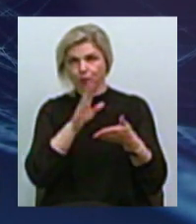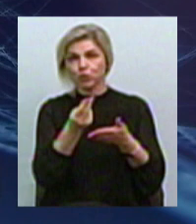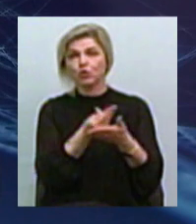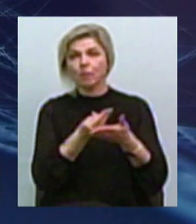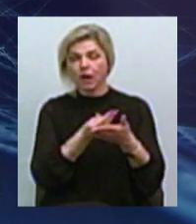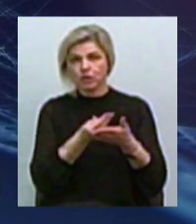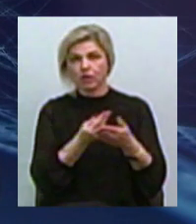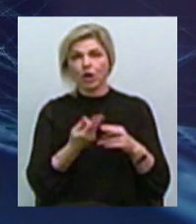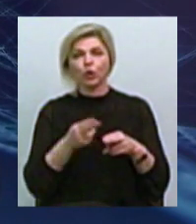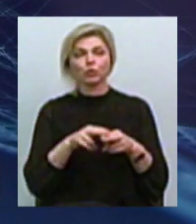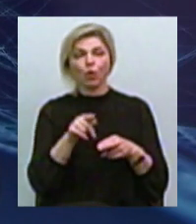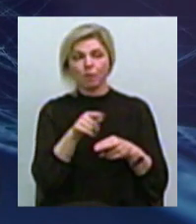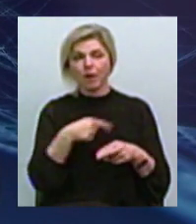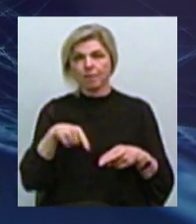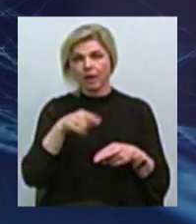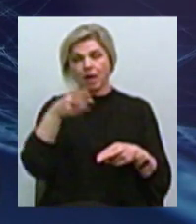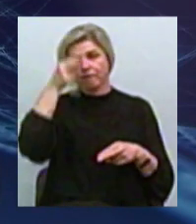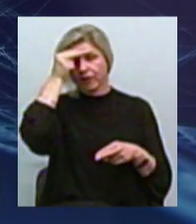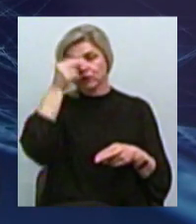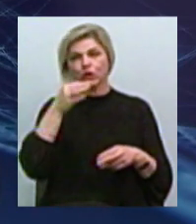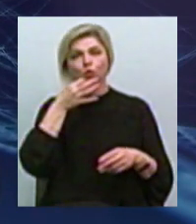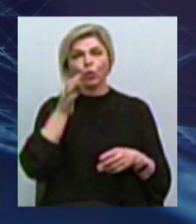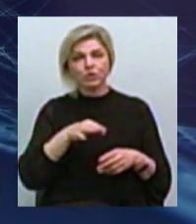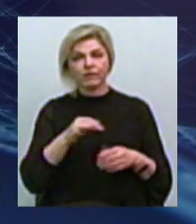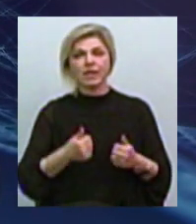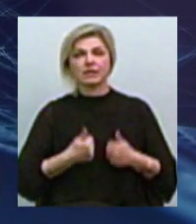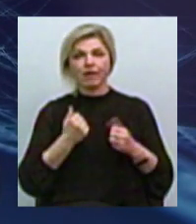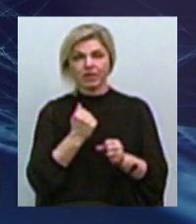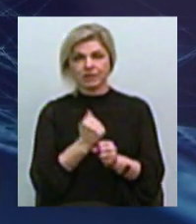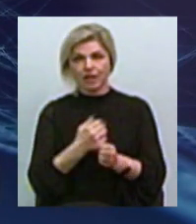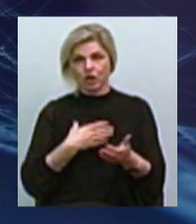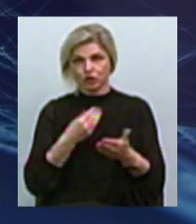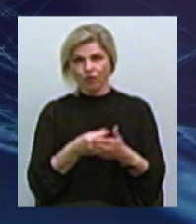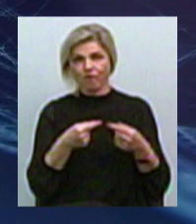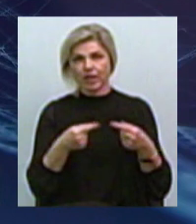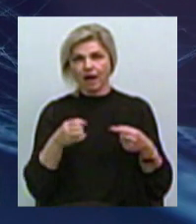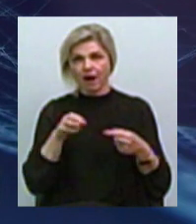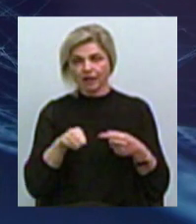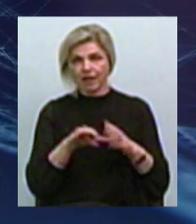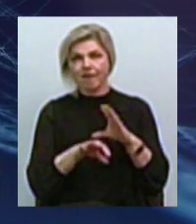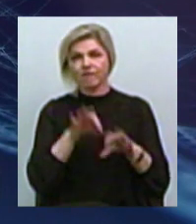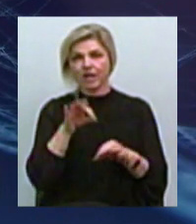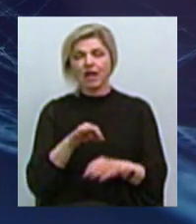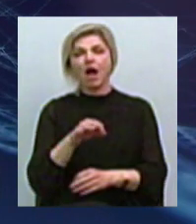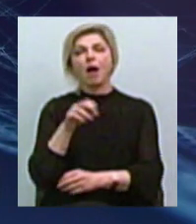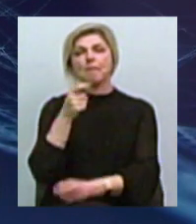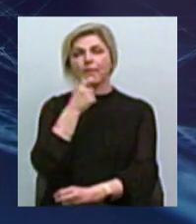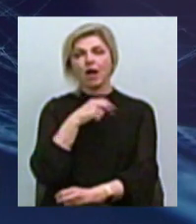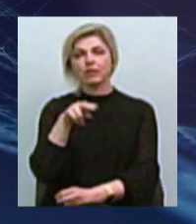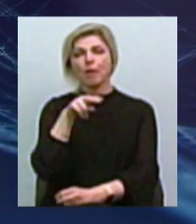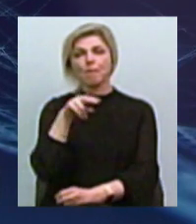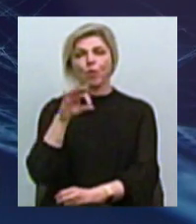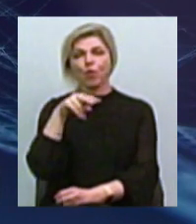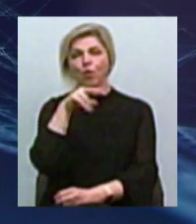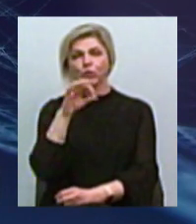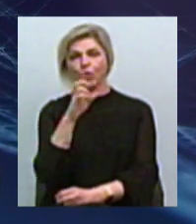ми вивчили досвід і намагалися зробити свій варіант Ми обрали особу пана Полуботка, це була дуже,